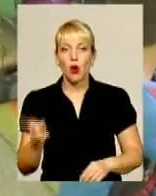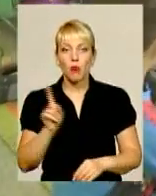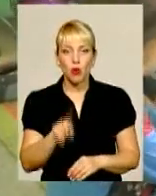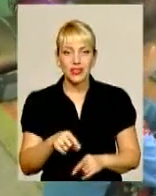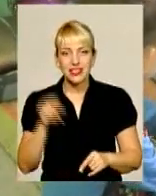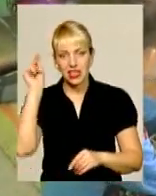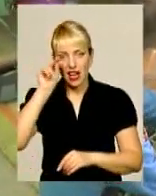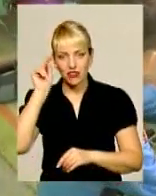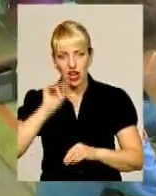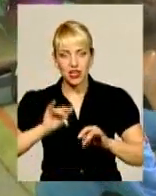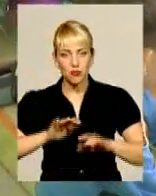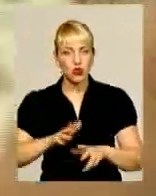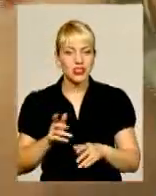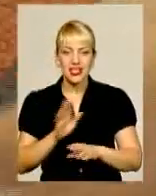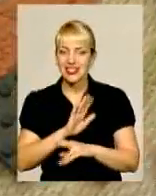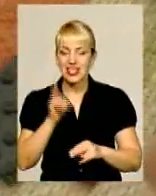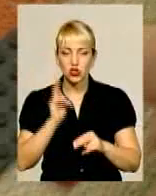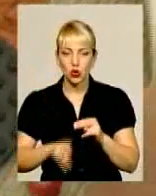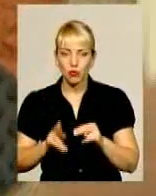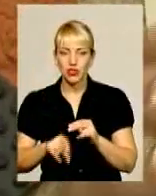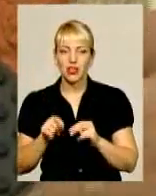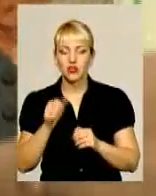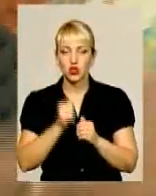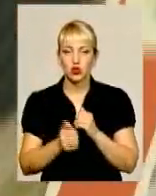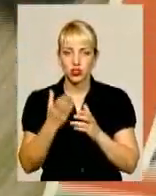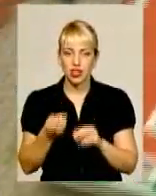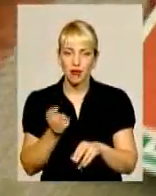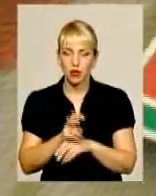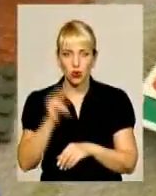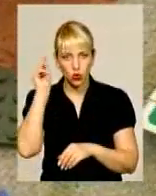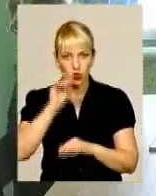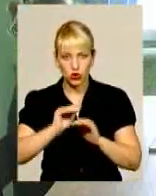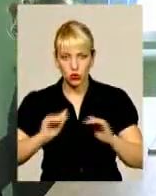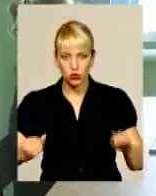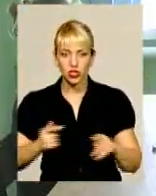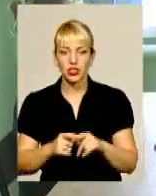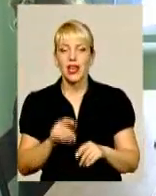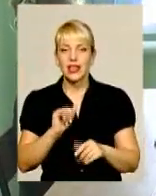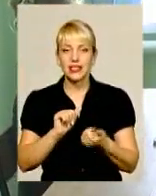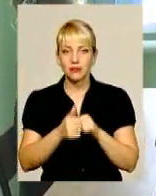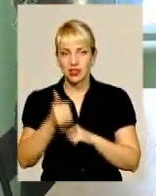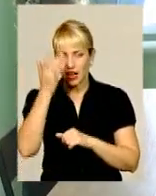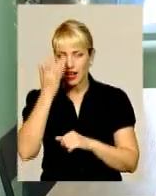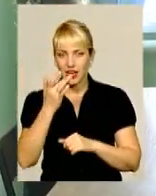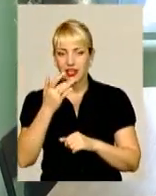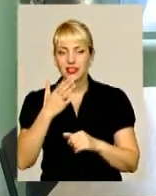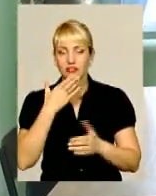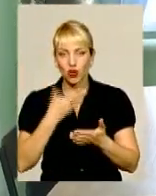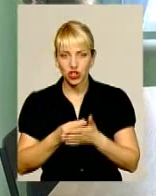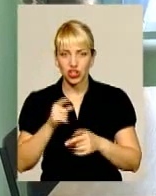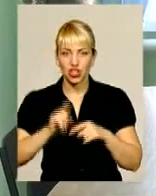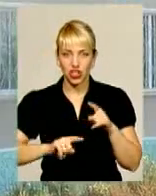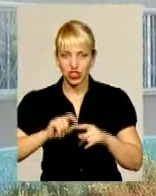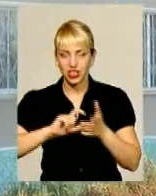навчальний процес у школі не зупиняли. Щодня сюди приходять і учні, і дошкільнята. Змінювати рідні класи на нові вони відмовляються